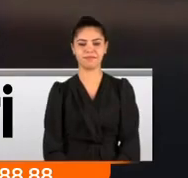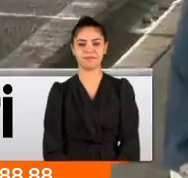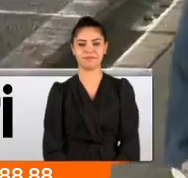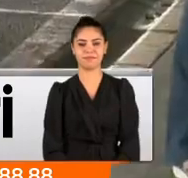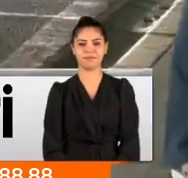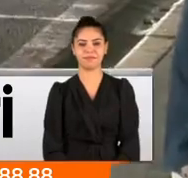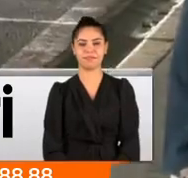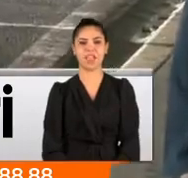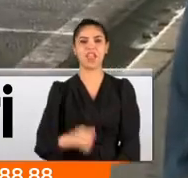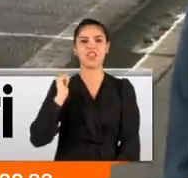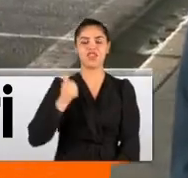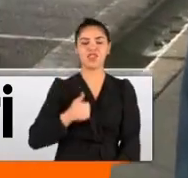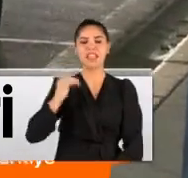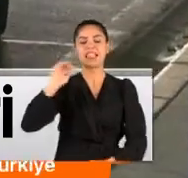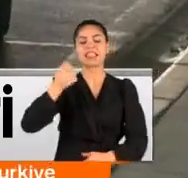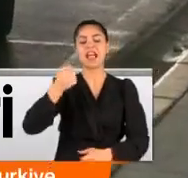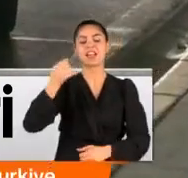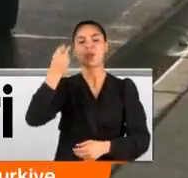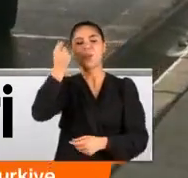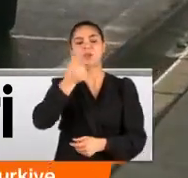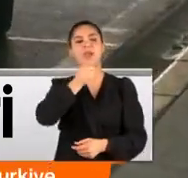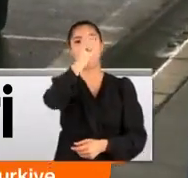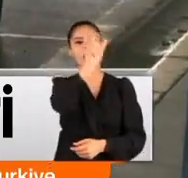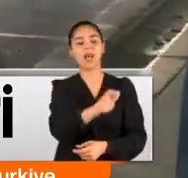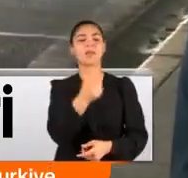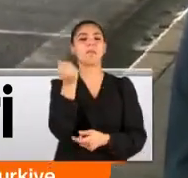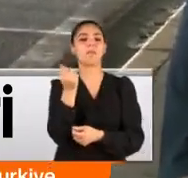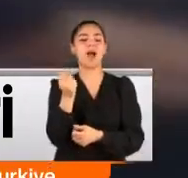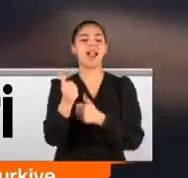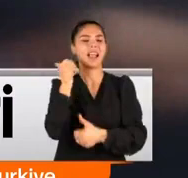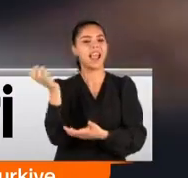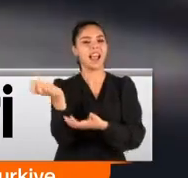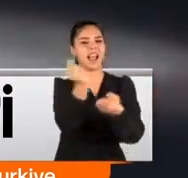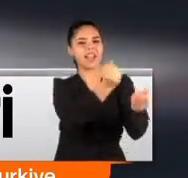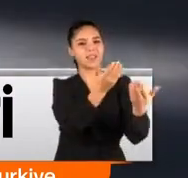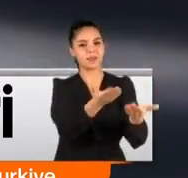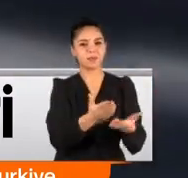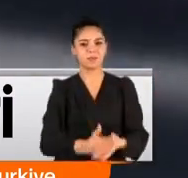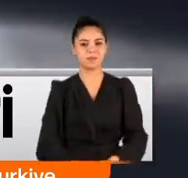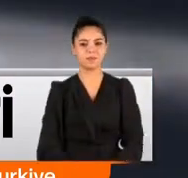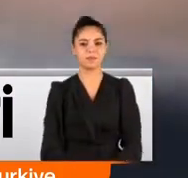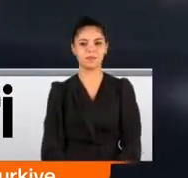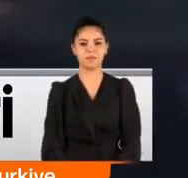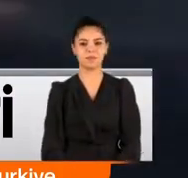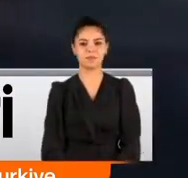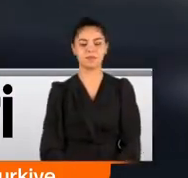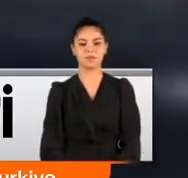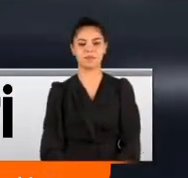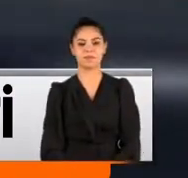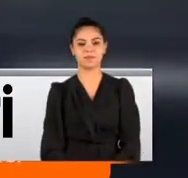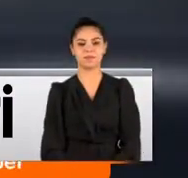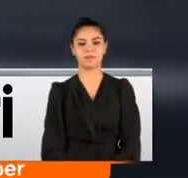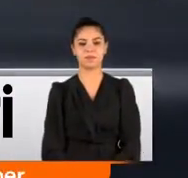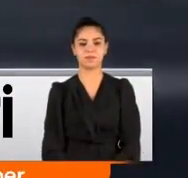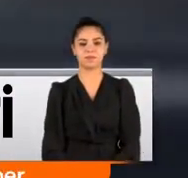minata aldı. Çantasını takside unutan adam parasını eksiksiz olarak teslim aldı. Bütün miktar burada. Doları da söyle.